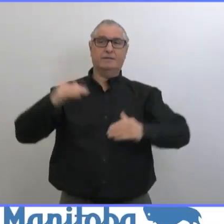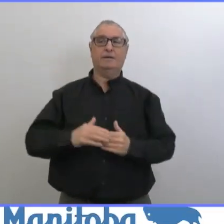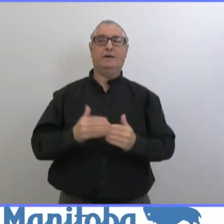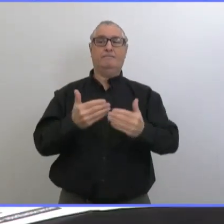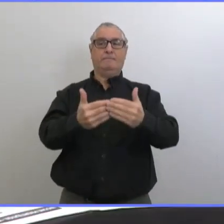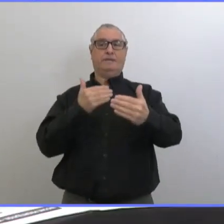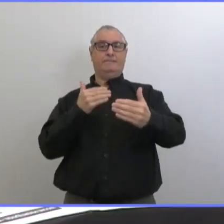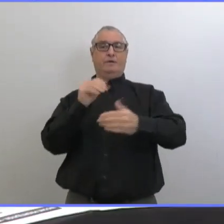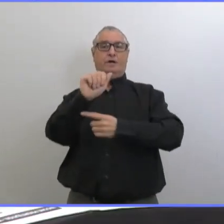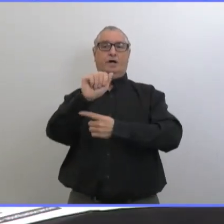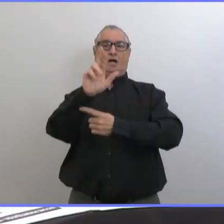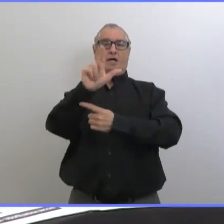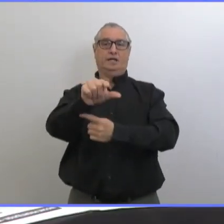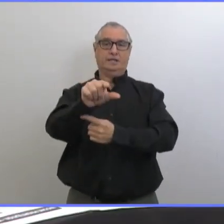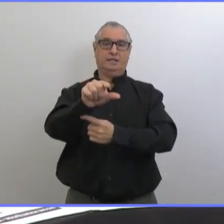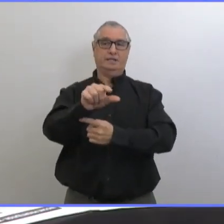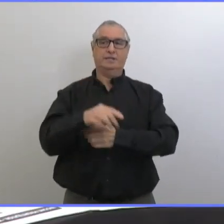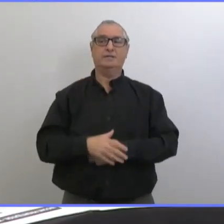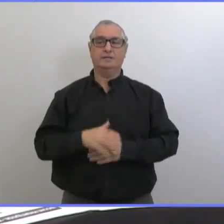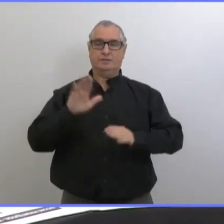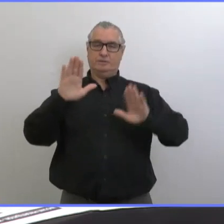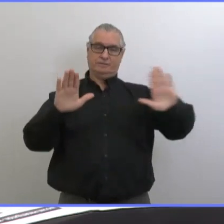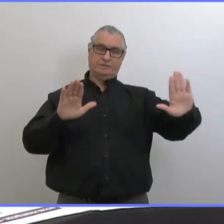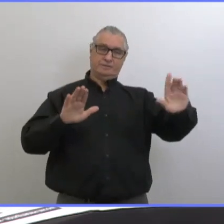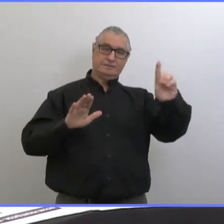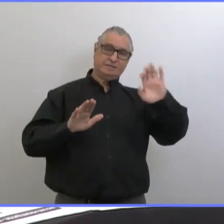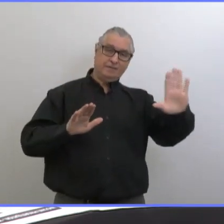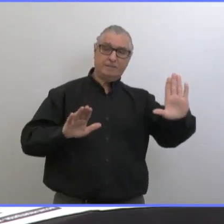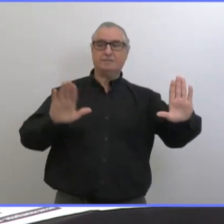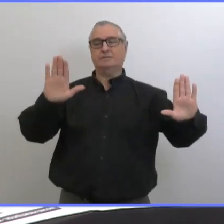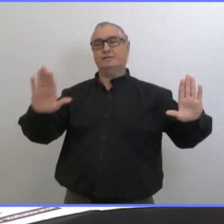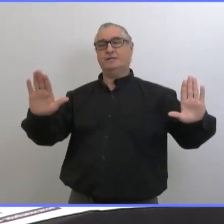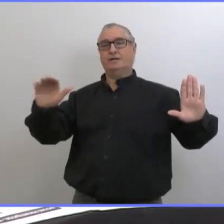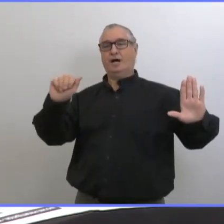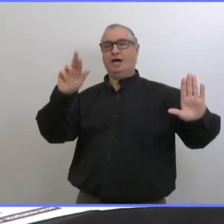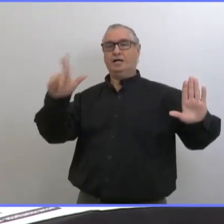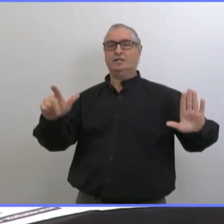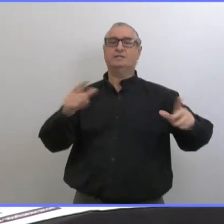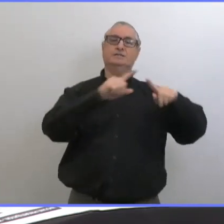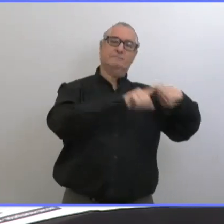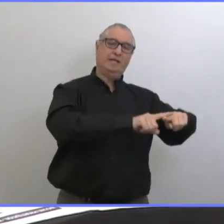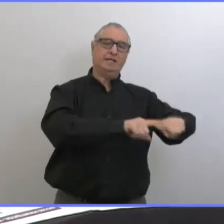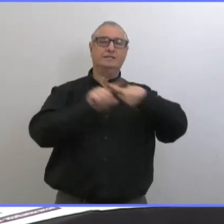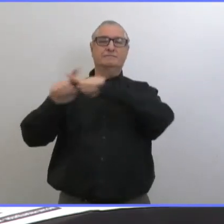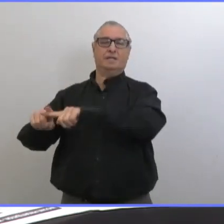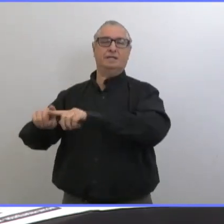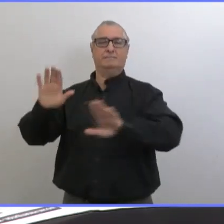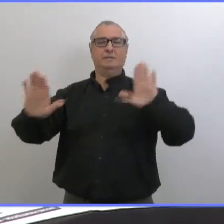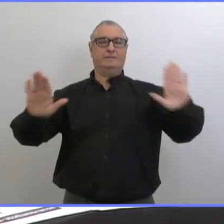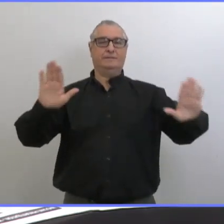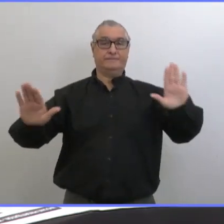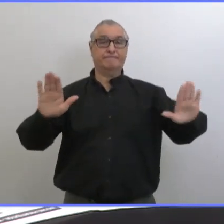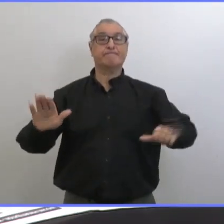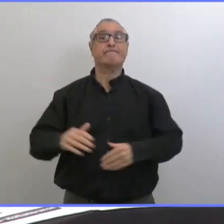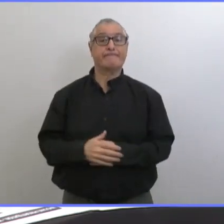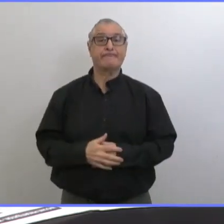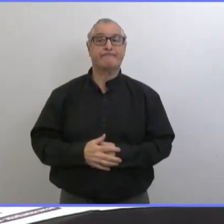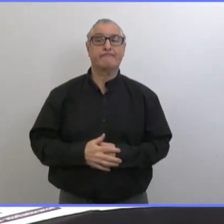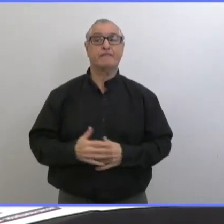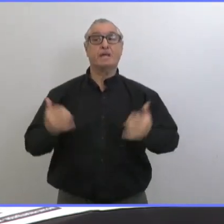veux aussi donner quelques chiffres par rapport à la vaccination actuelle. À ce jour, a 33